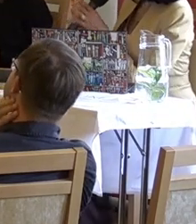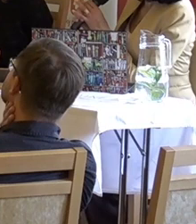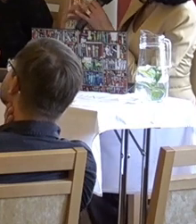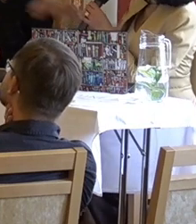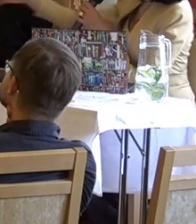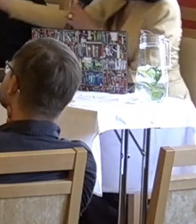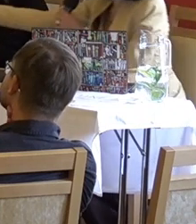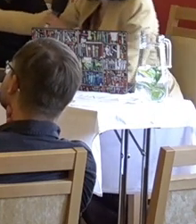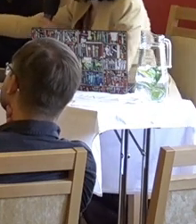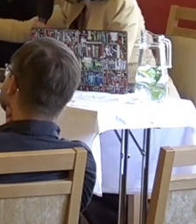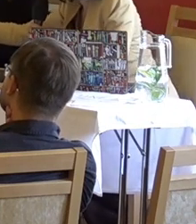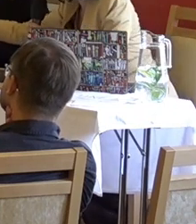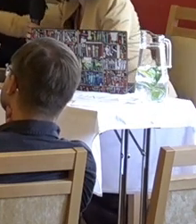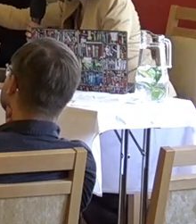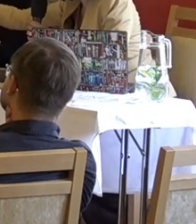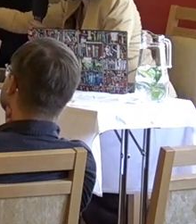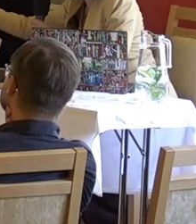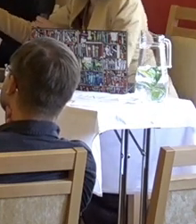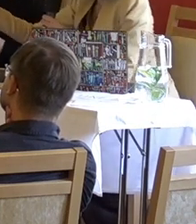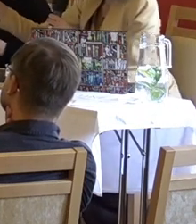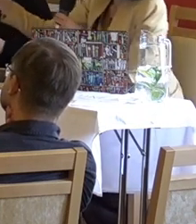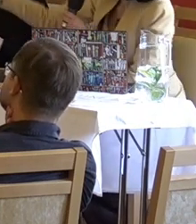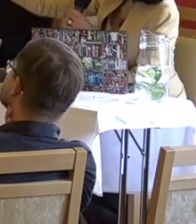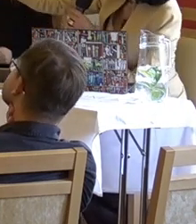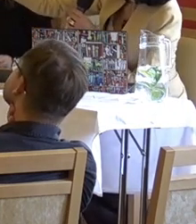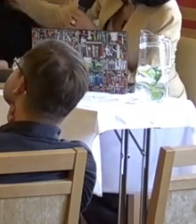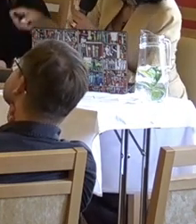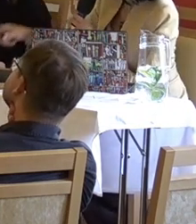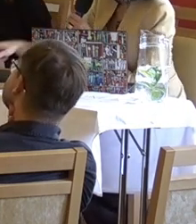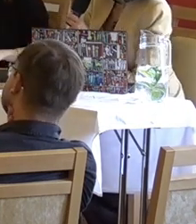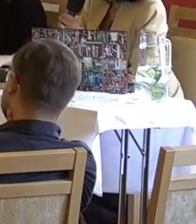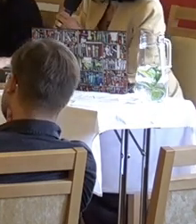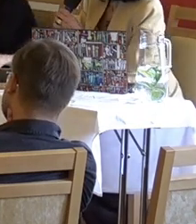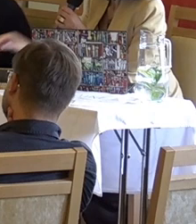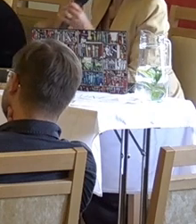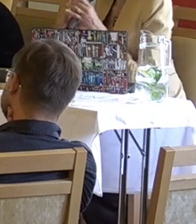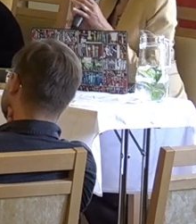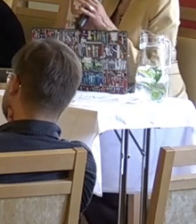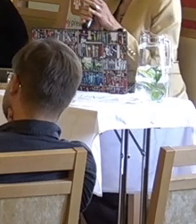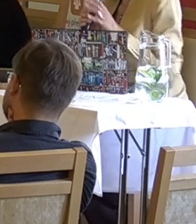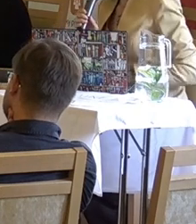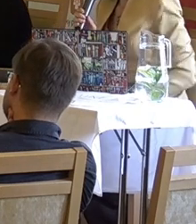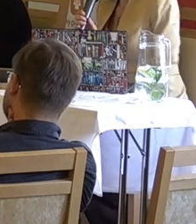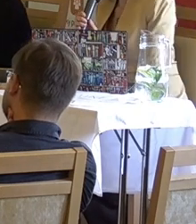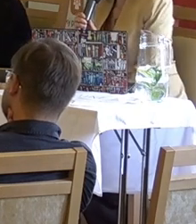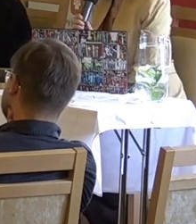klikátko mně, mikrofon kolegovi, děkuji. Zase si tam dáme, aby viděli i